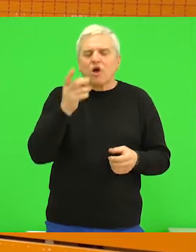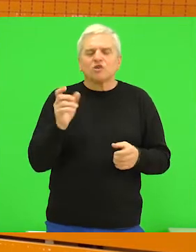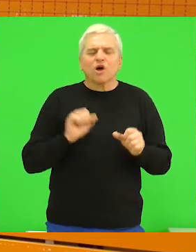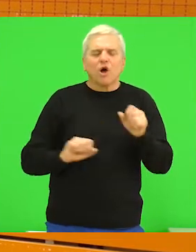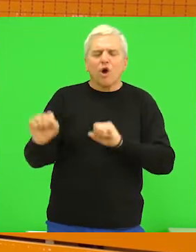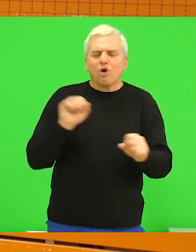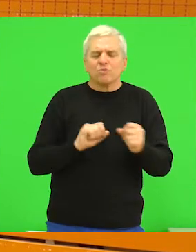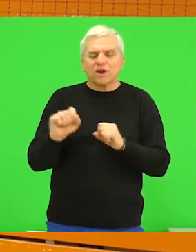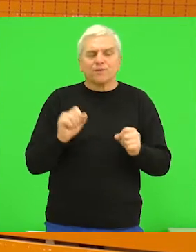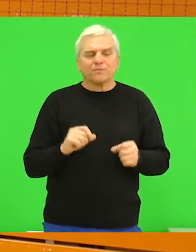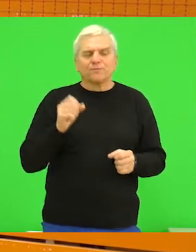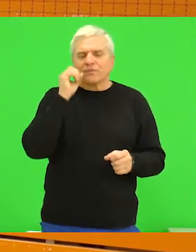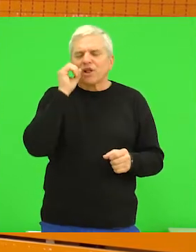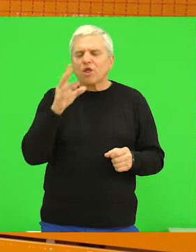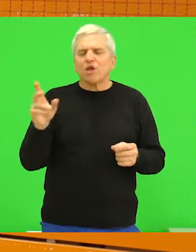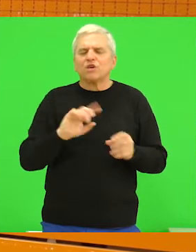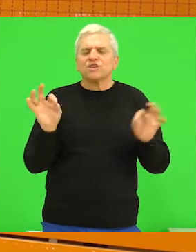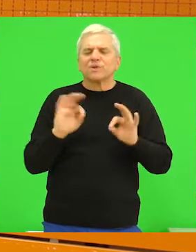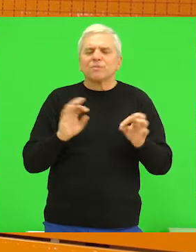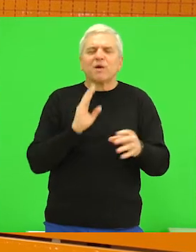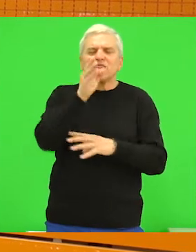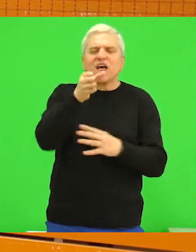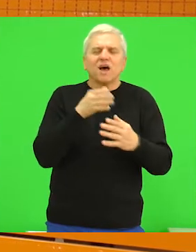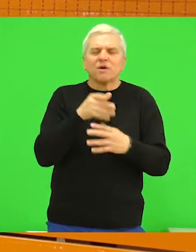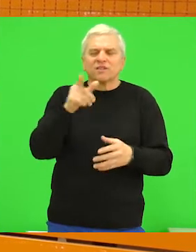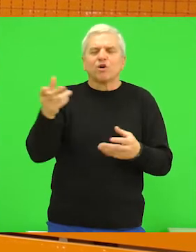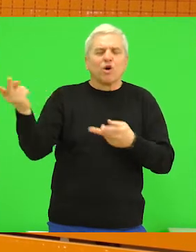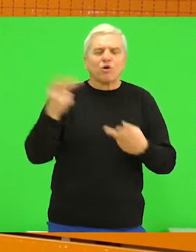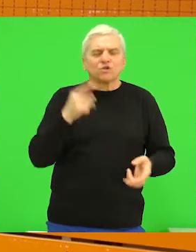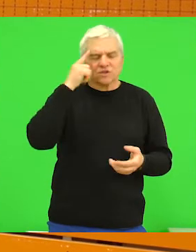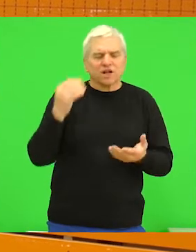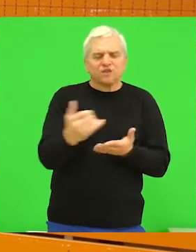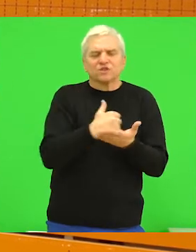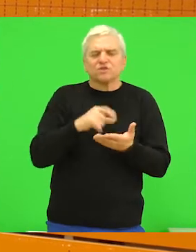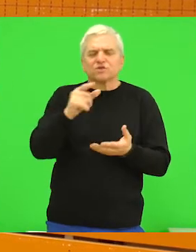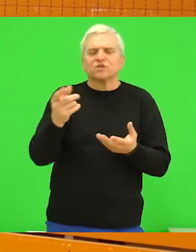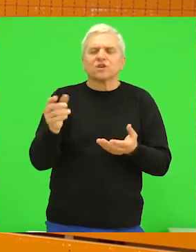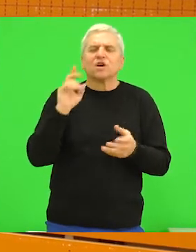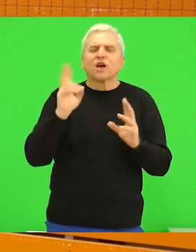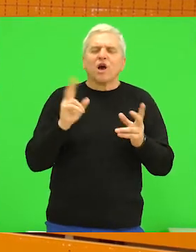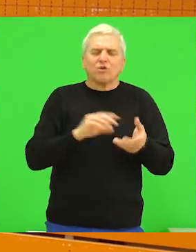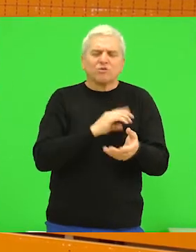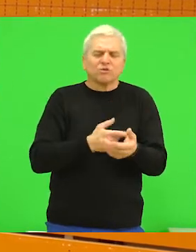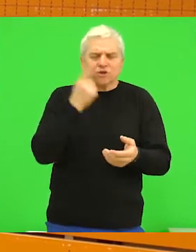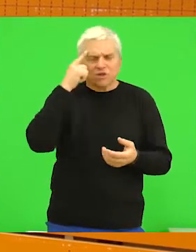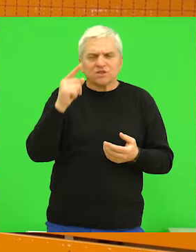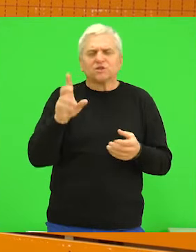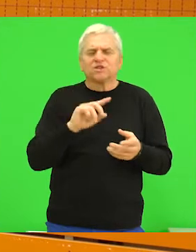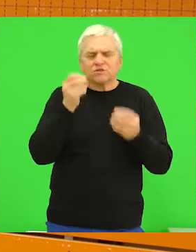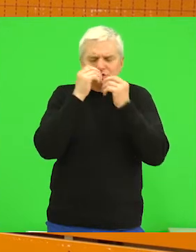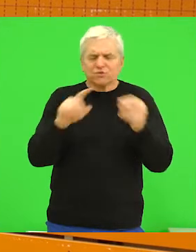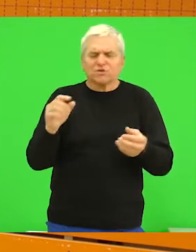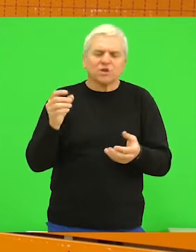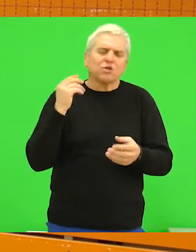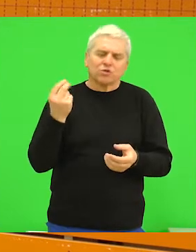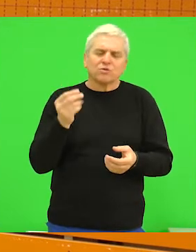Jako loša odbrana, jako loša priprema napada, tako da protivnik je to oznalački iskoristio. Jedna ekipa koja je iskusna kao Zufo sigurno to